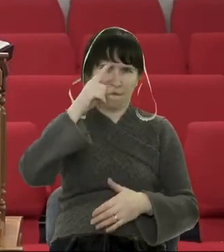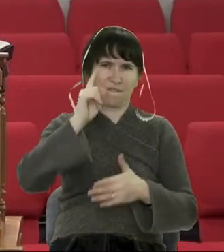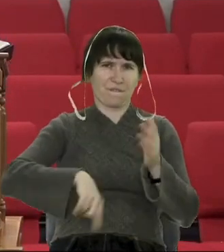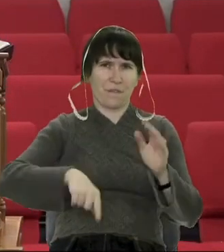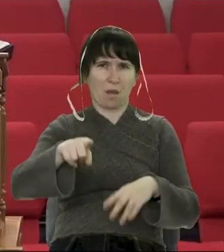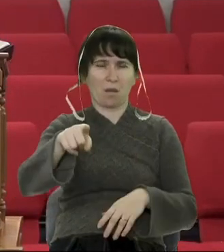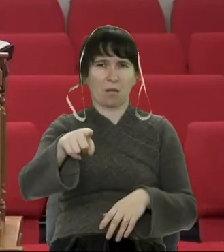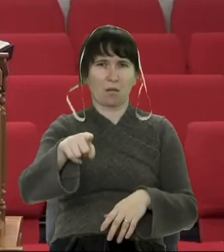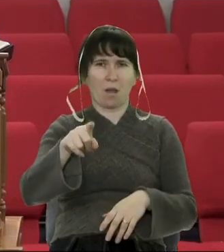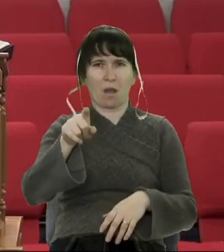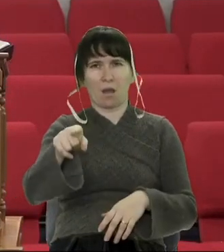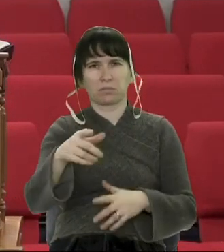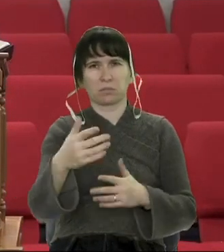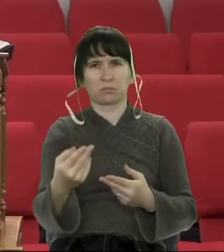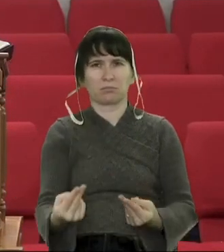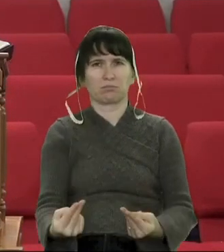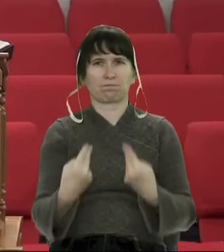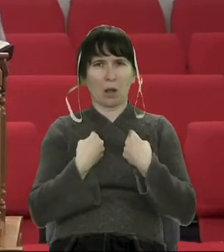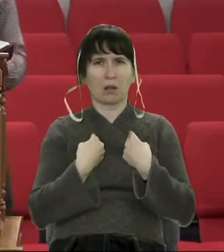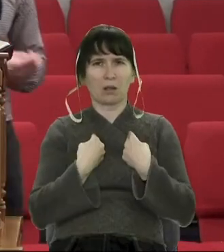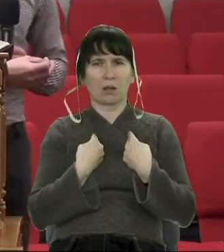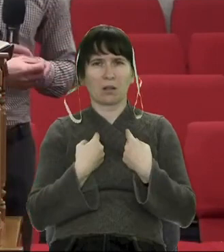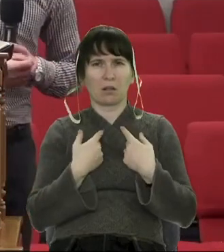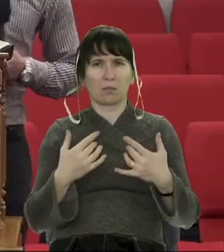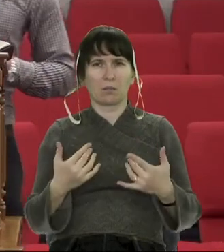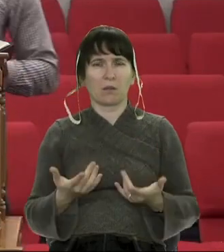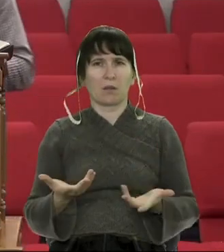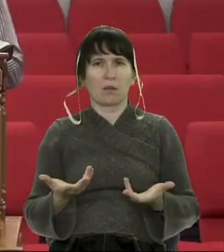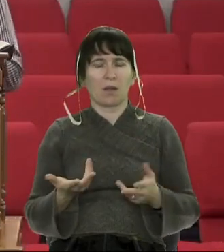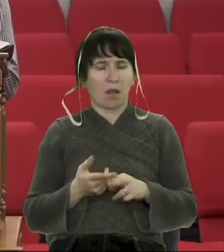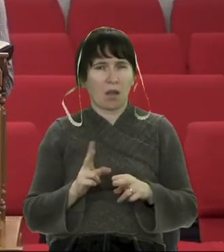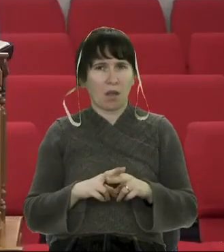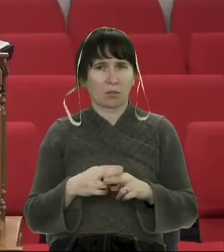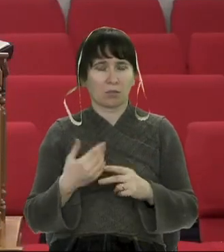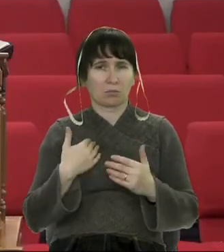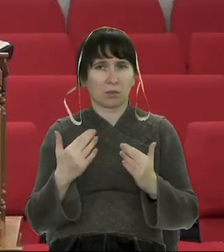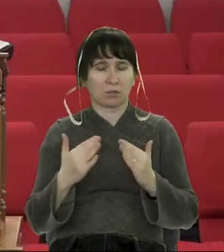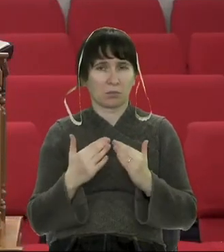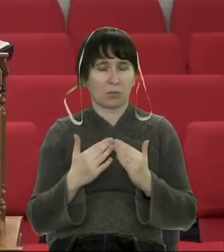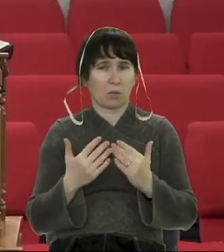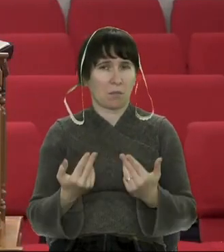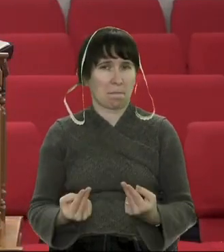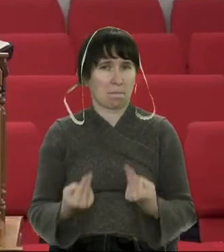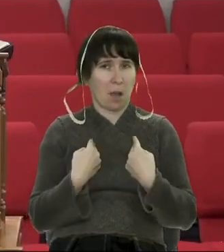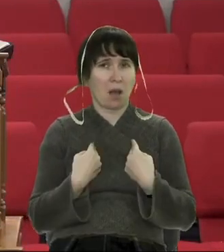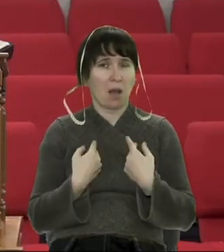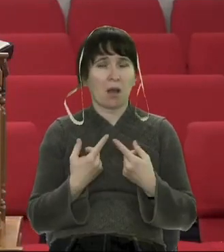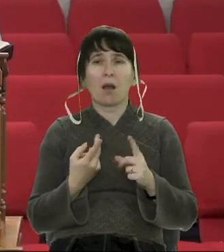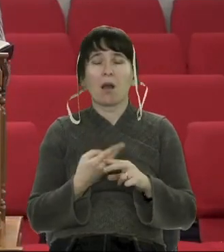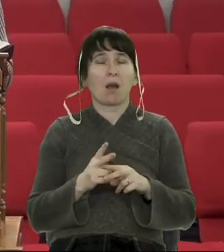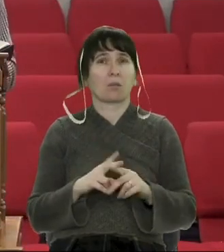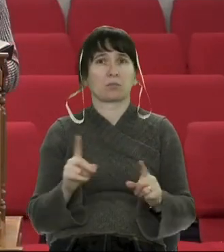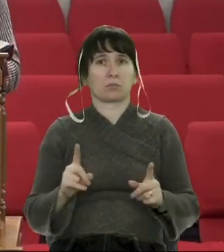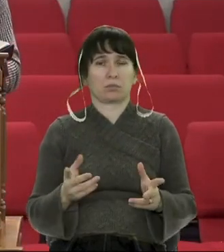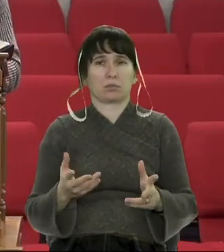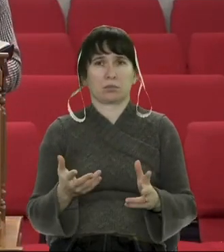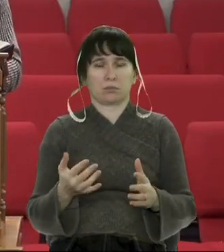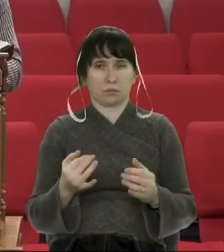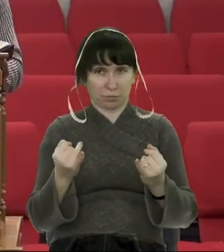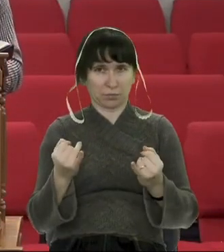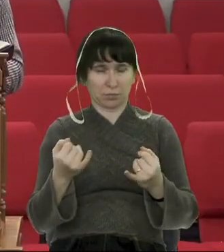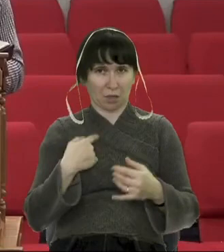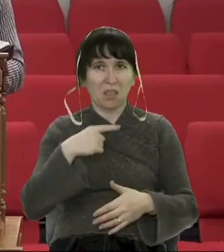а та людина раз взяла і обікрала. ти, здається, довірив їй якусь тайну, а вона взяла і видала все.